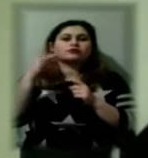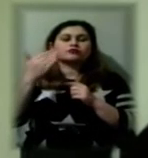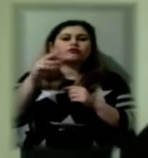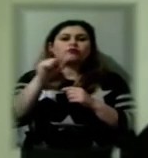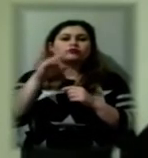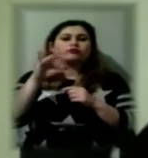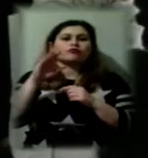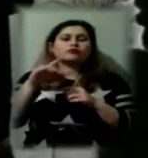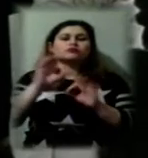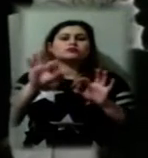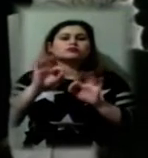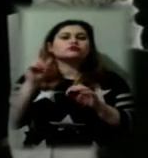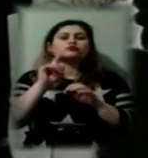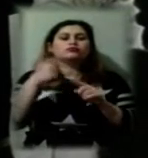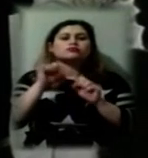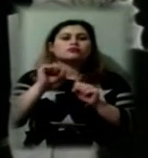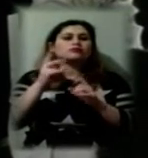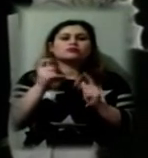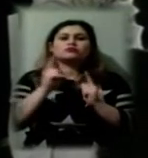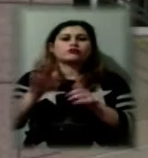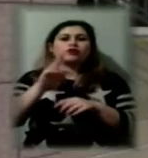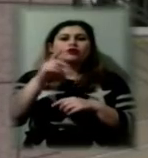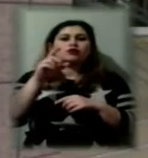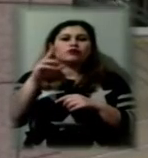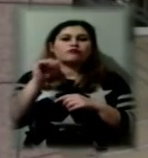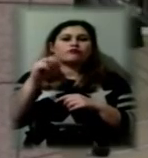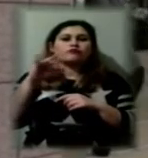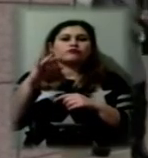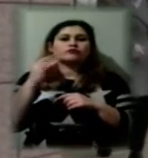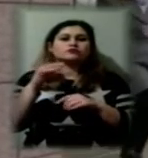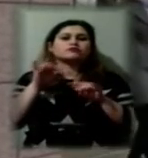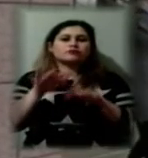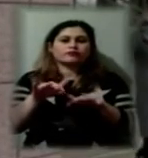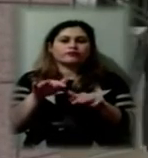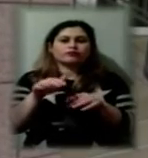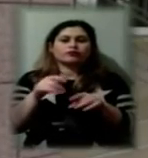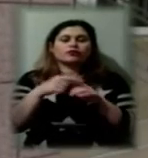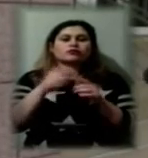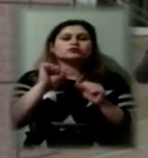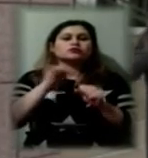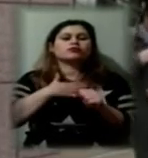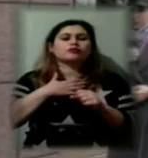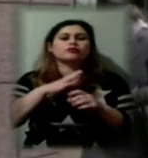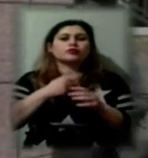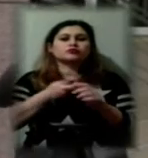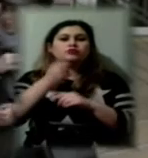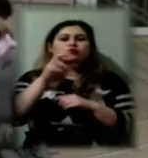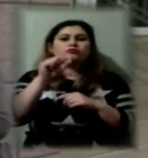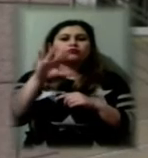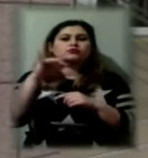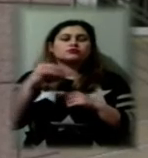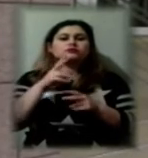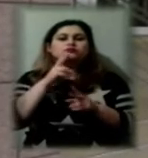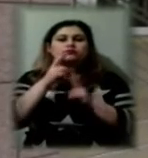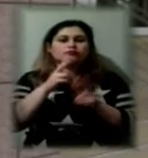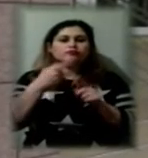сказав, що захист не згодний із кваліфікацією справи. Стороною захисту було подано апеляційну скаргу з мотивів того, що